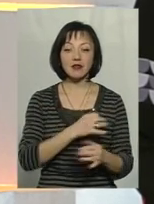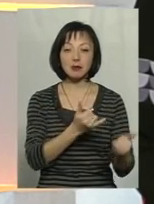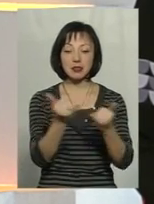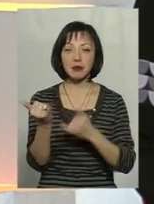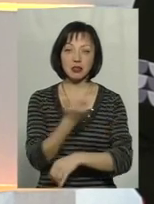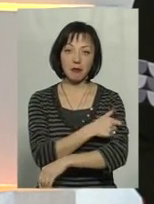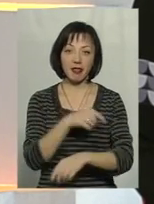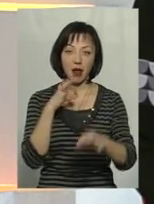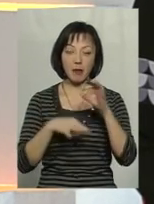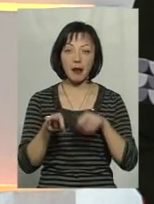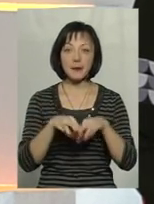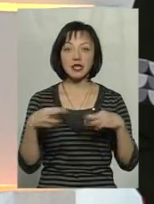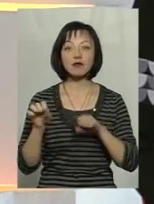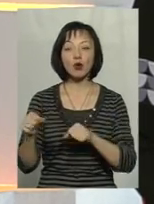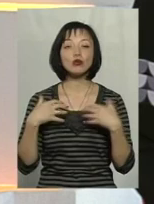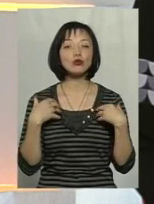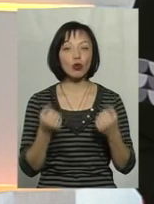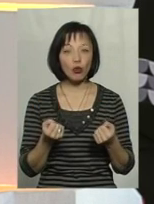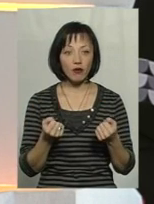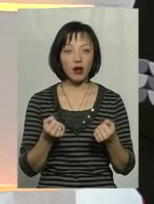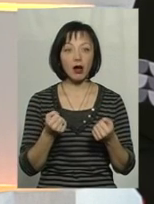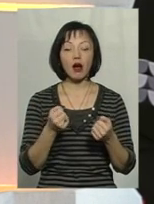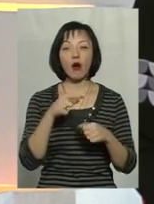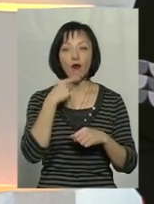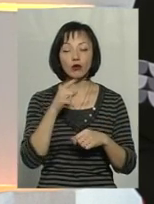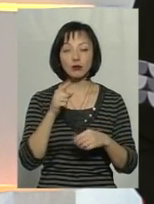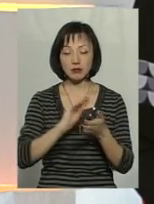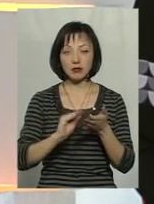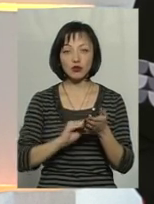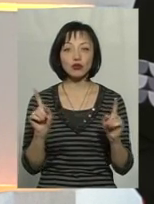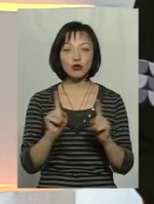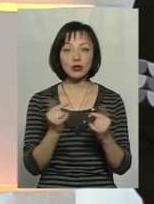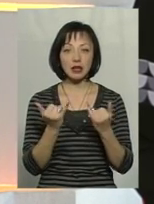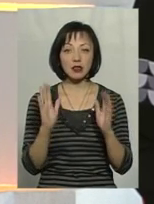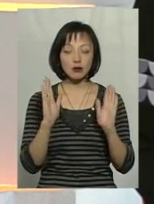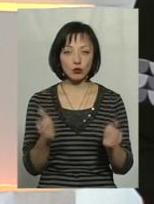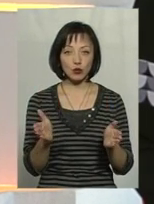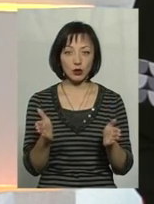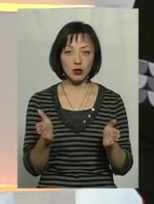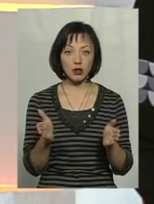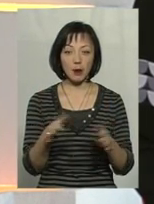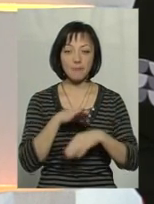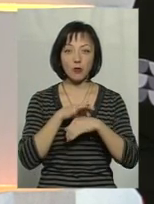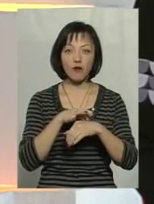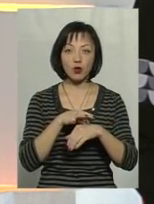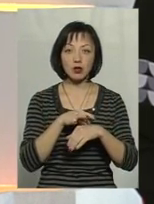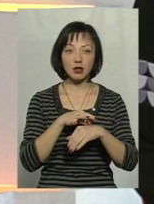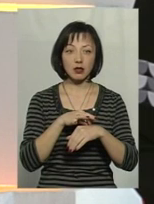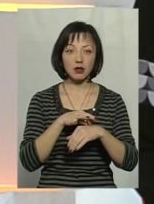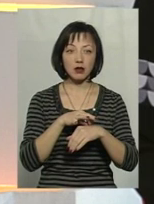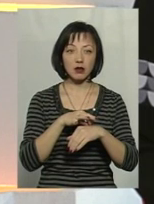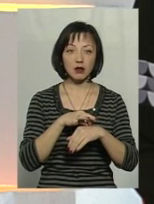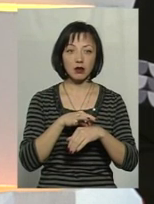медикаментів. Міністерство охорони здоров'я говорить про те, що буде зараз проводитися реімбурсація